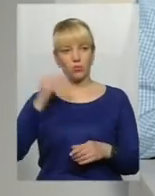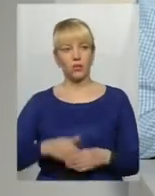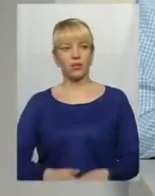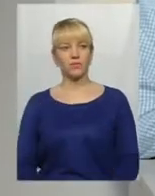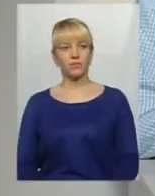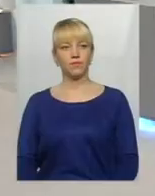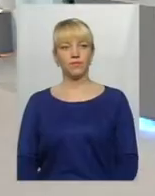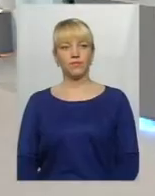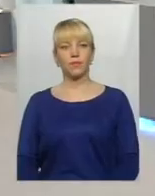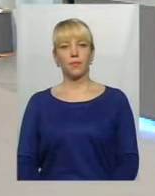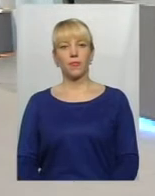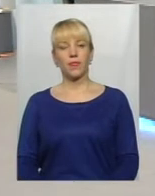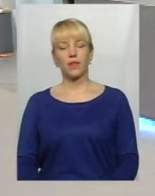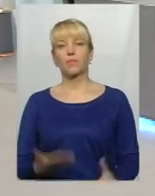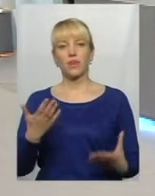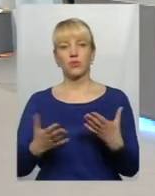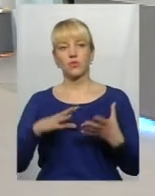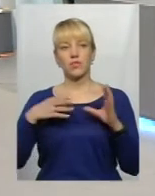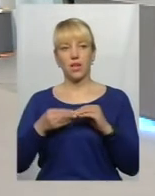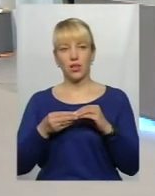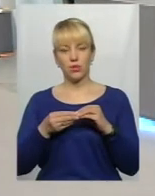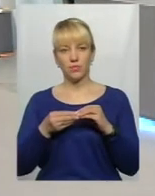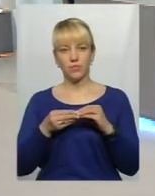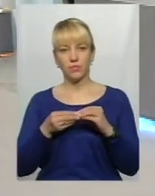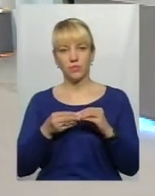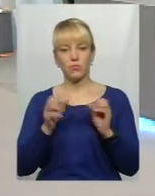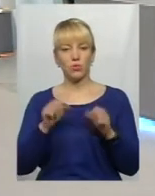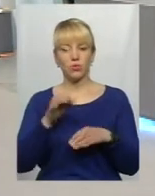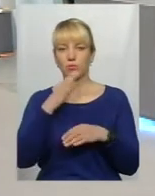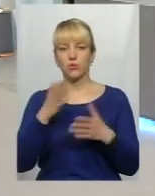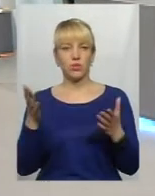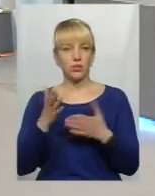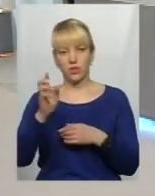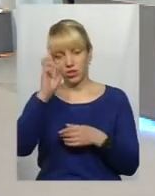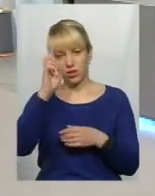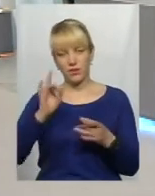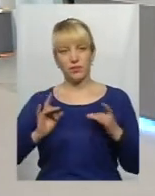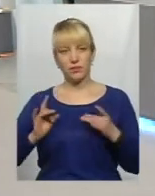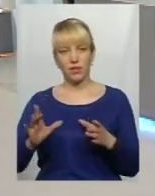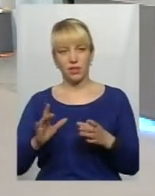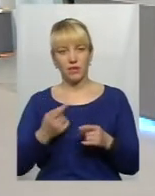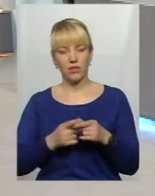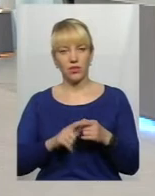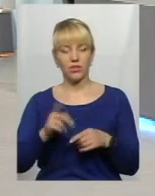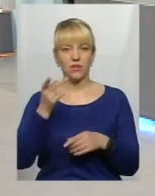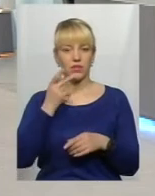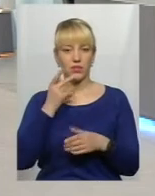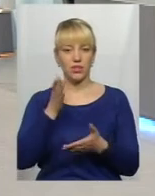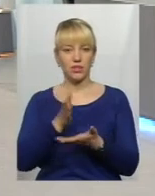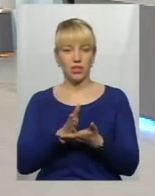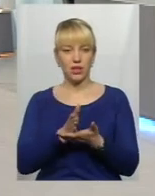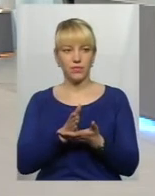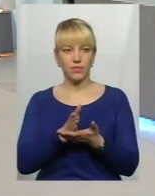Власне. Загалом, якщо можна, будь-які державні свята, вони завжди є